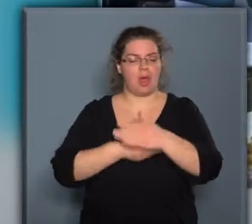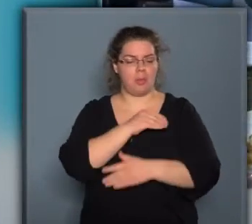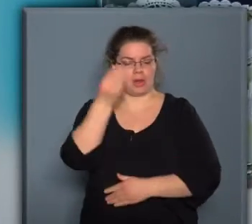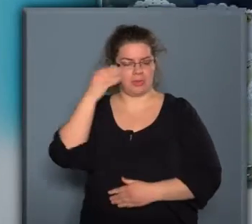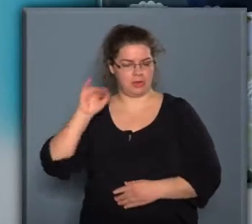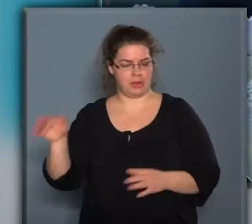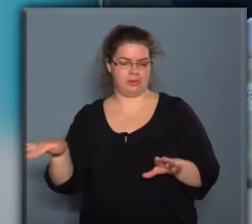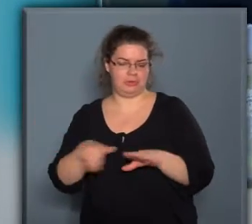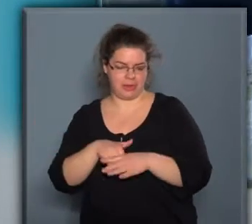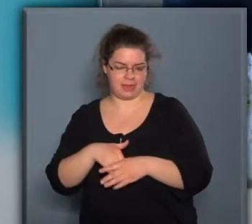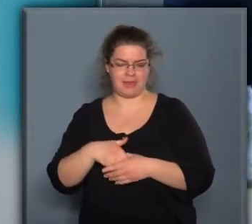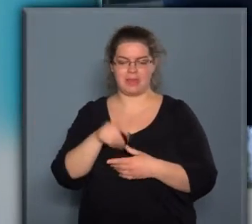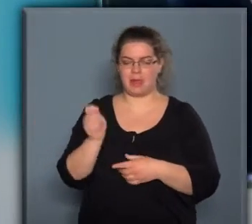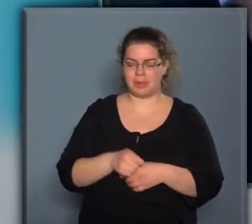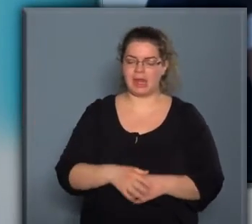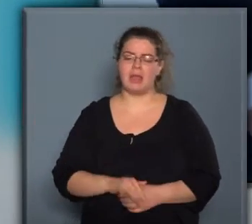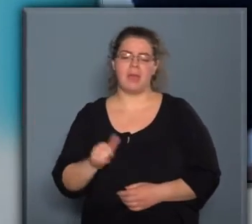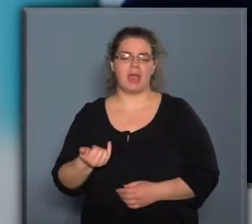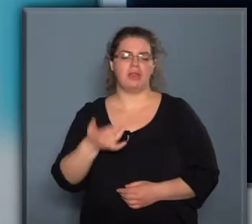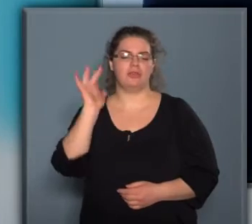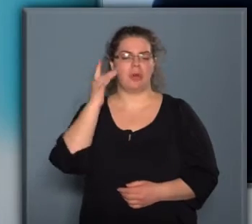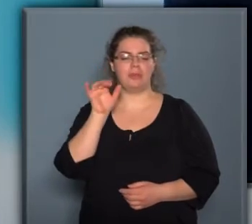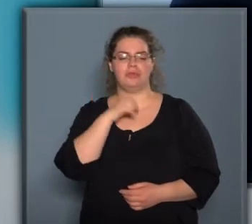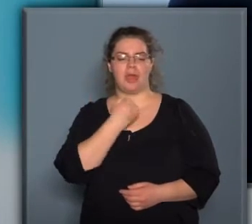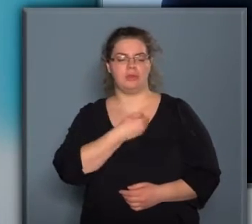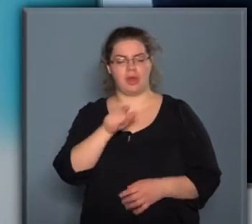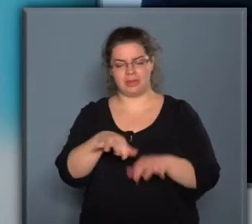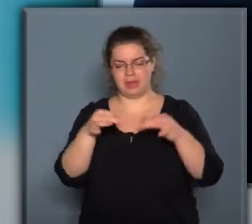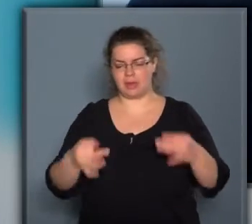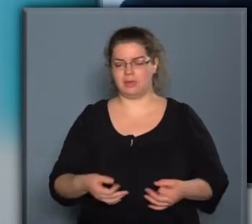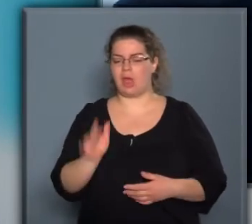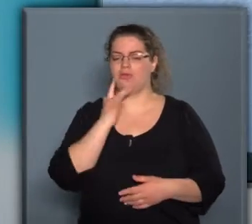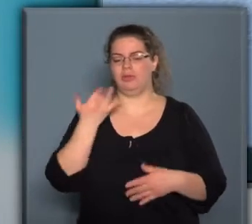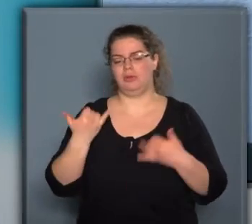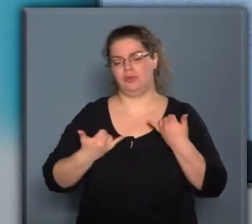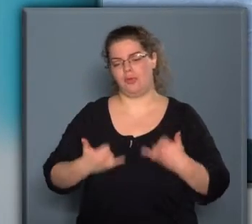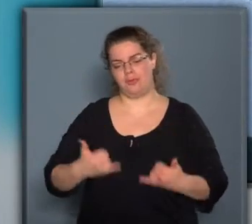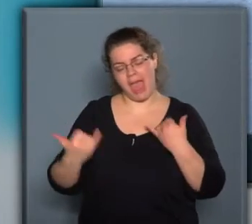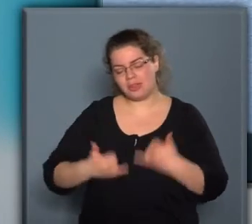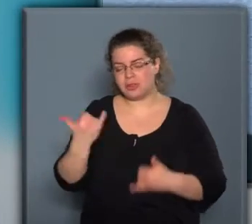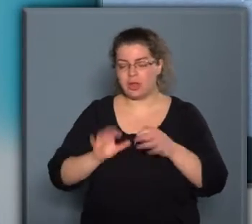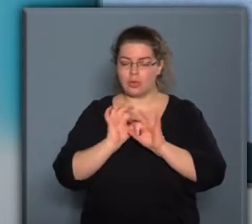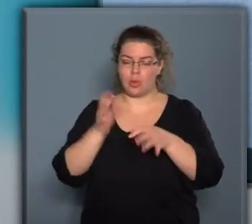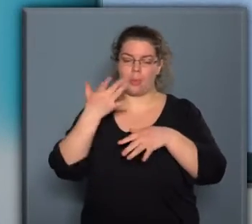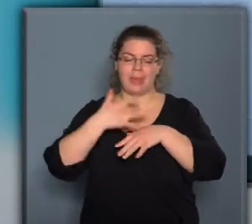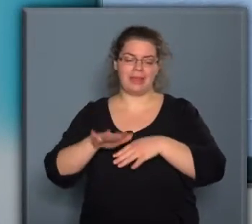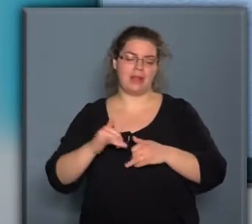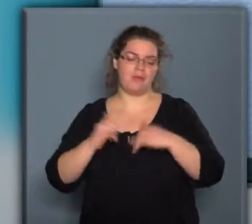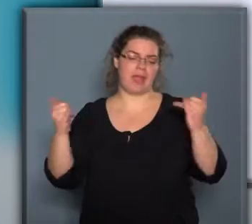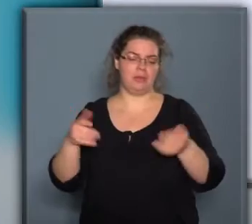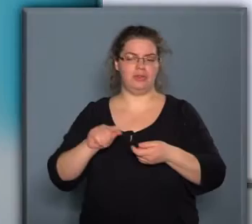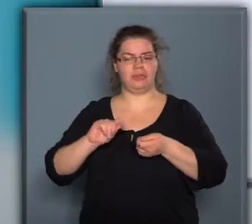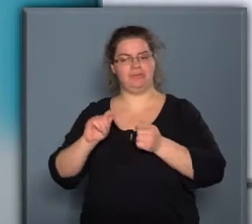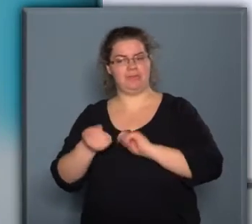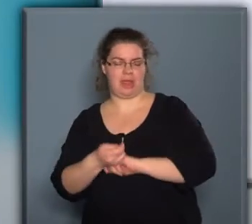vettek a bírálásban. Közülük Pap Sándor azt nyilatkozta. A sütisütő verseny jó példája a fejlődésnek és az irányváltásnak.